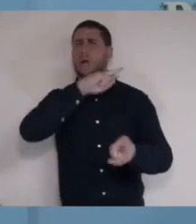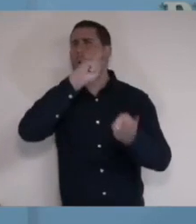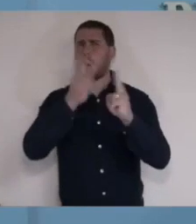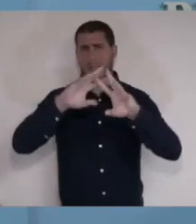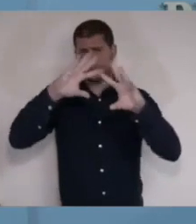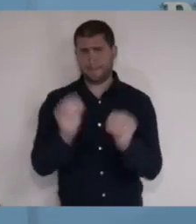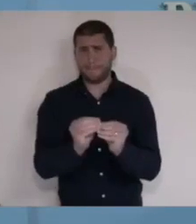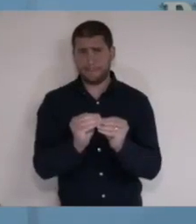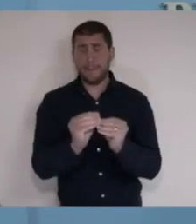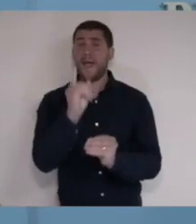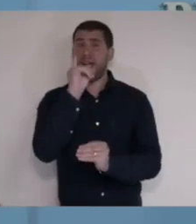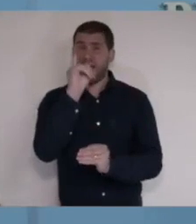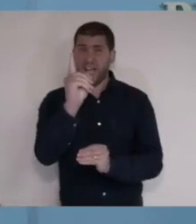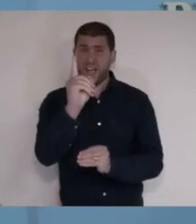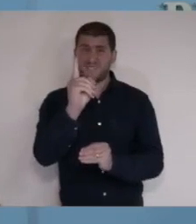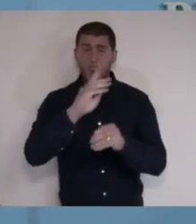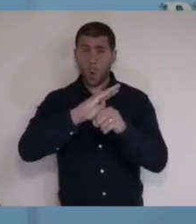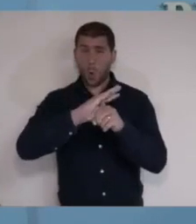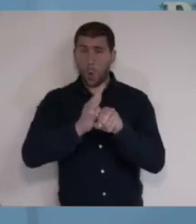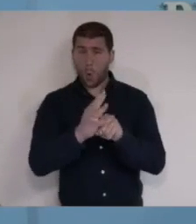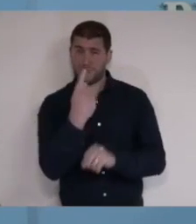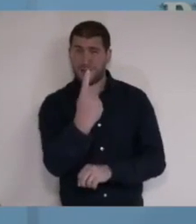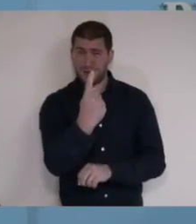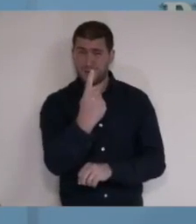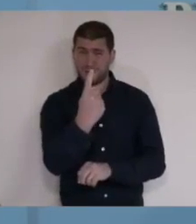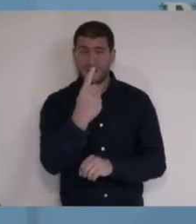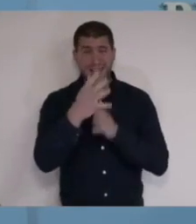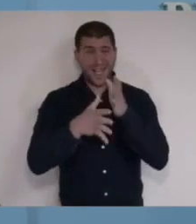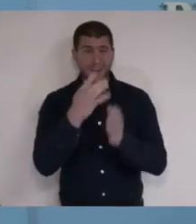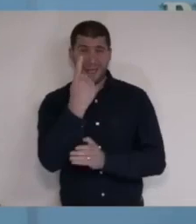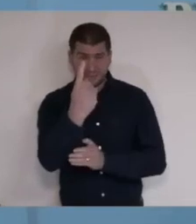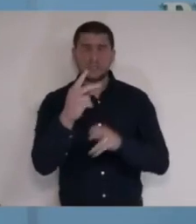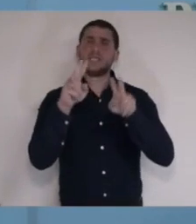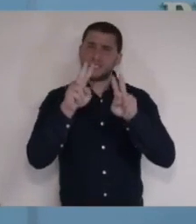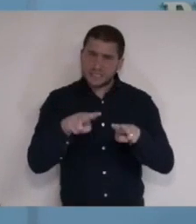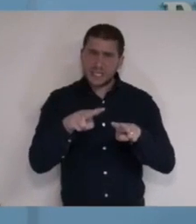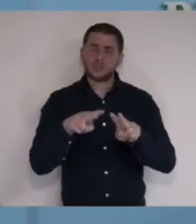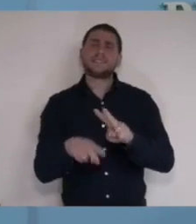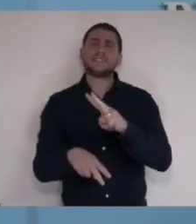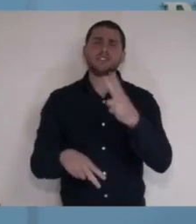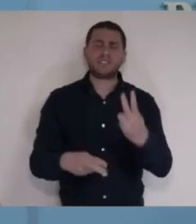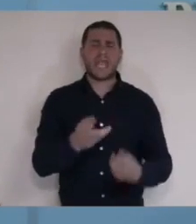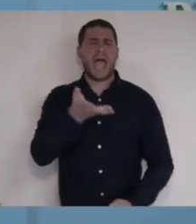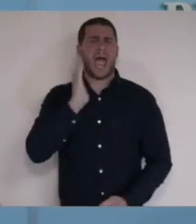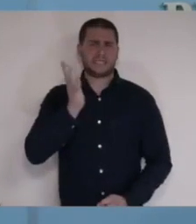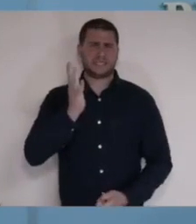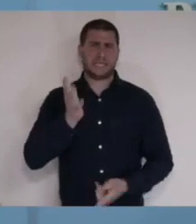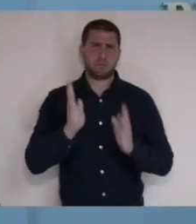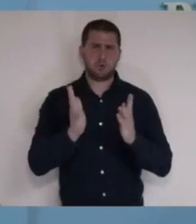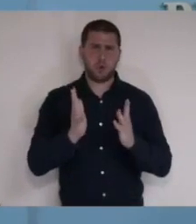אבל בקורונה, לאמירה הזאת, גם יש צד שני ואכזרי.